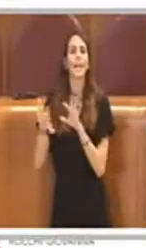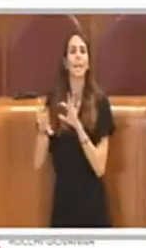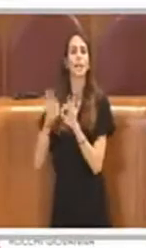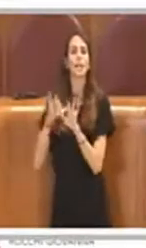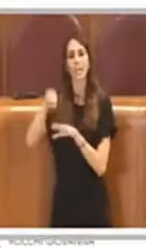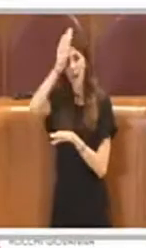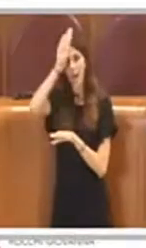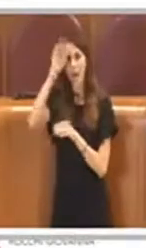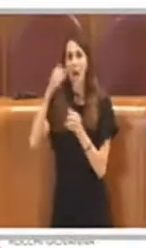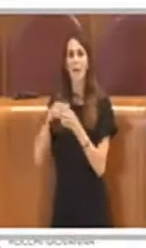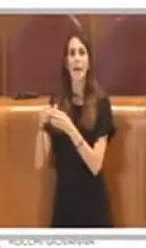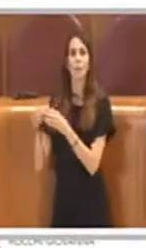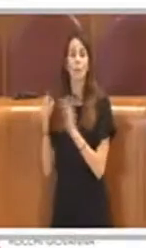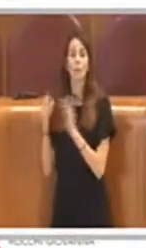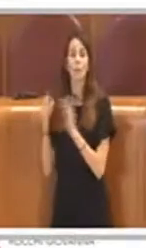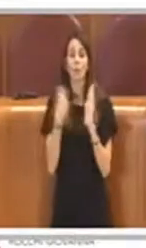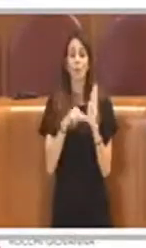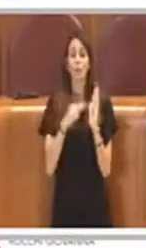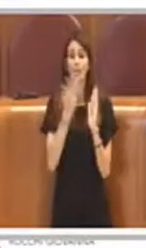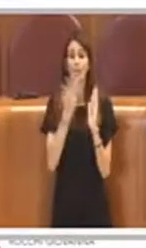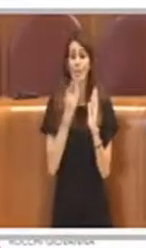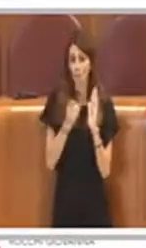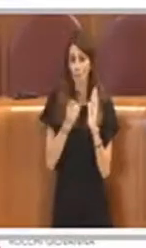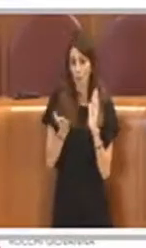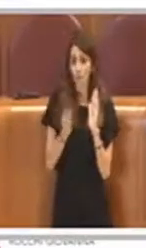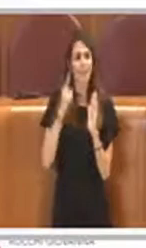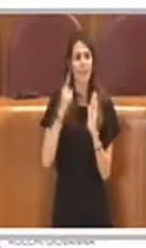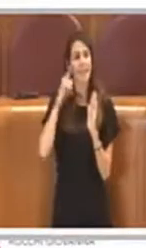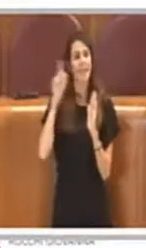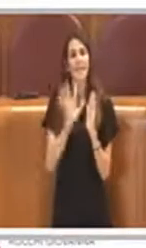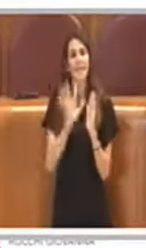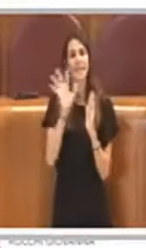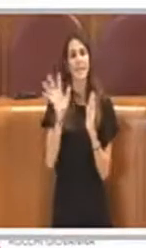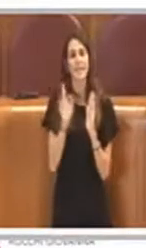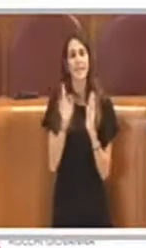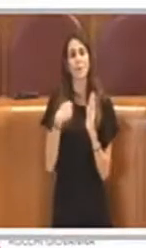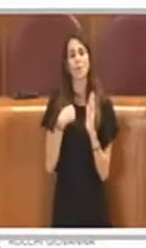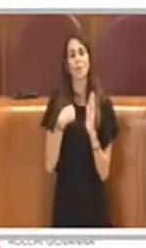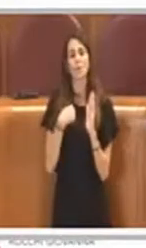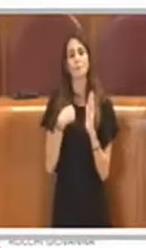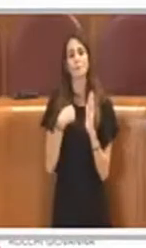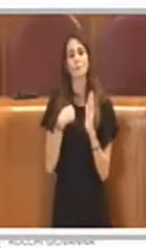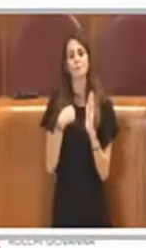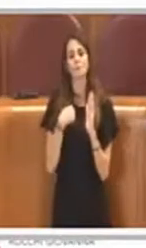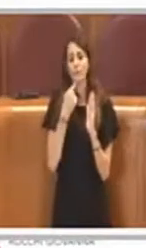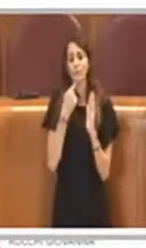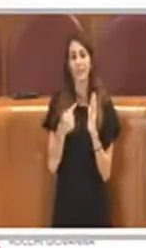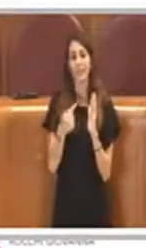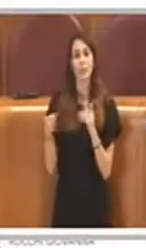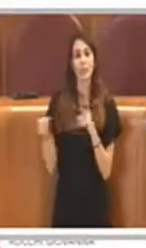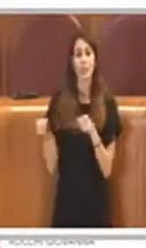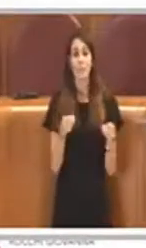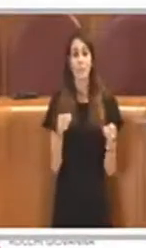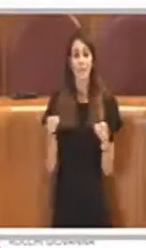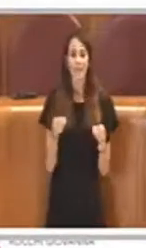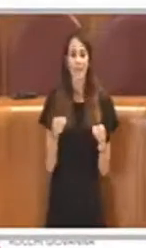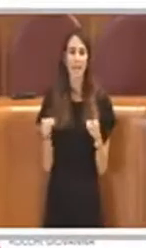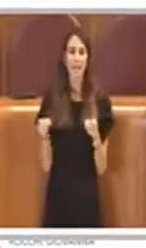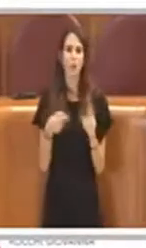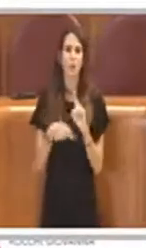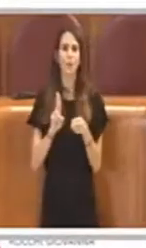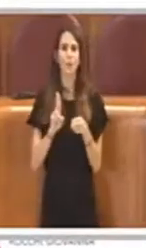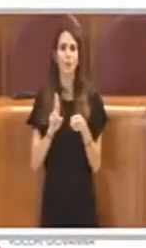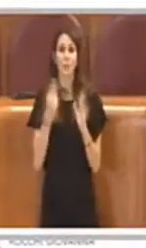anticipato, gli emendamenti che vogliono. Faccio presente che nelle fasi più ricche di contenuti